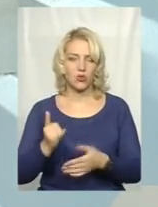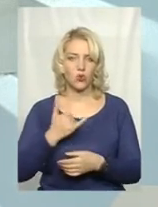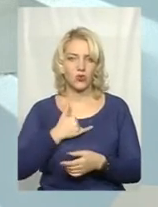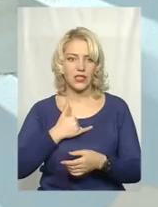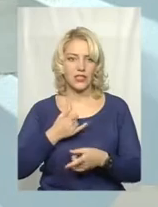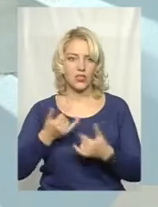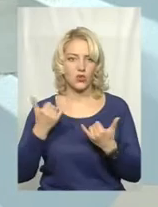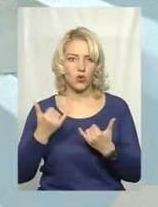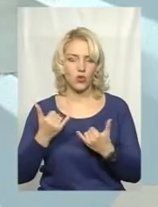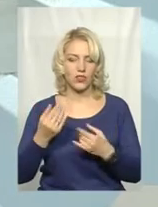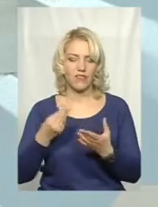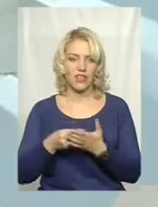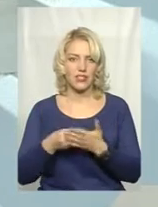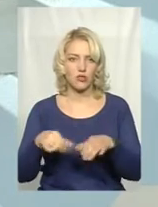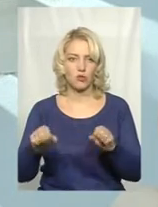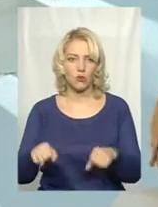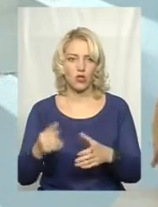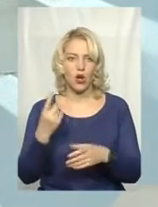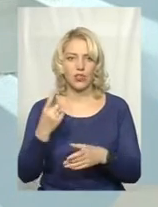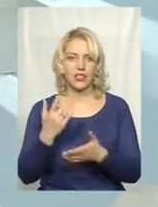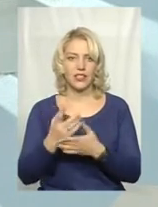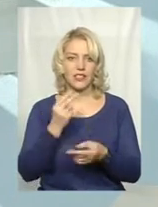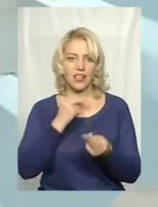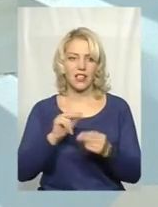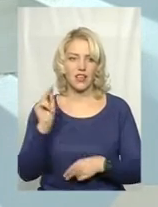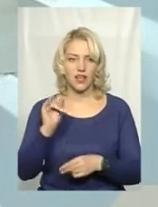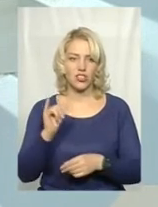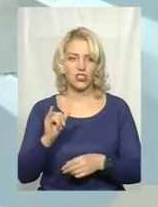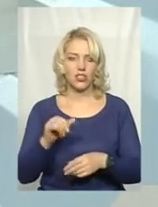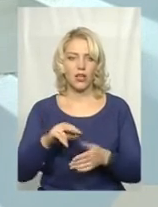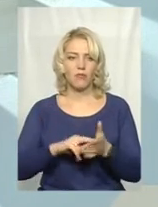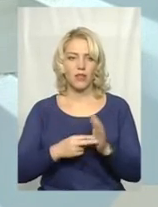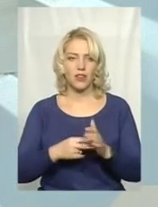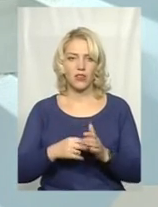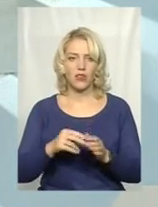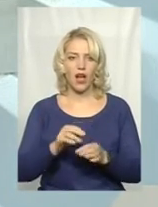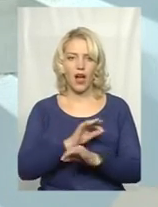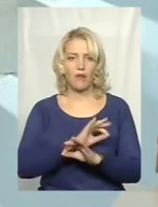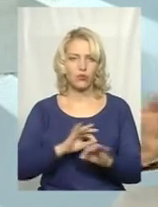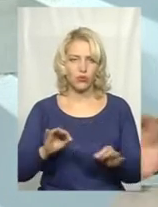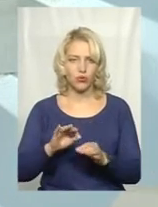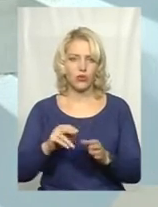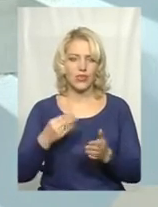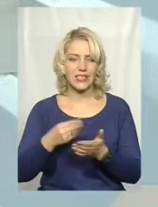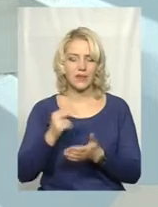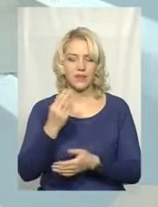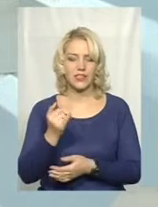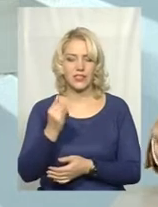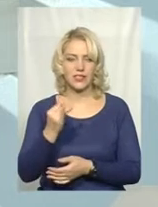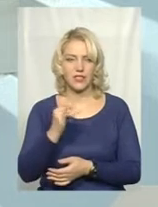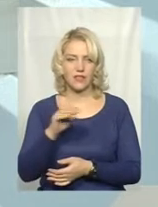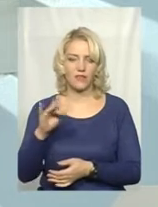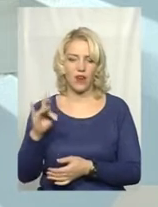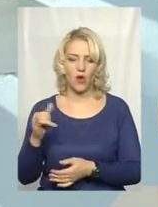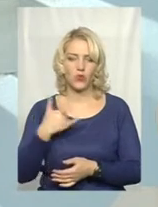сьогодні фінансової спроможності є одним із найкращих в плані абсолютної цифри. І в нас буде не одна вже громада і не